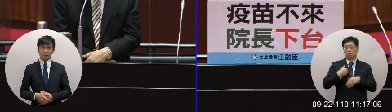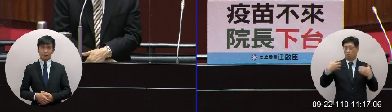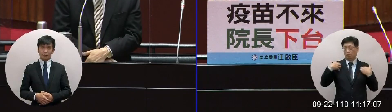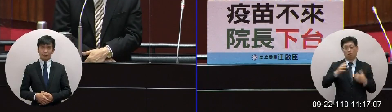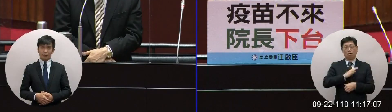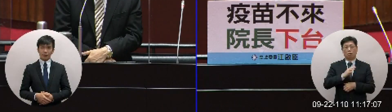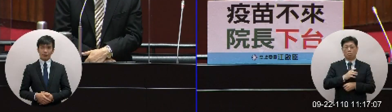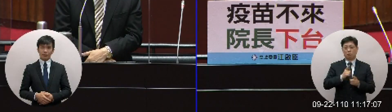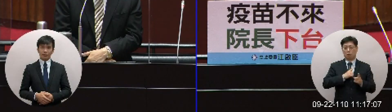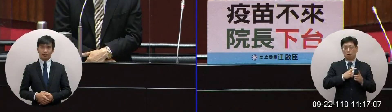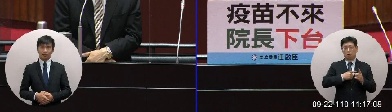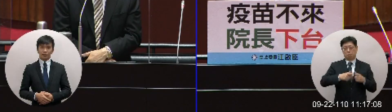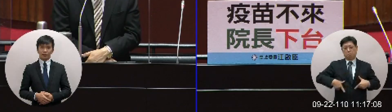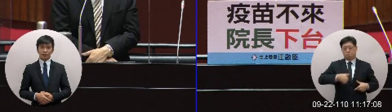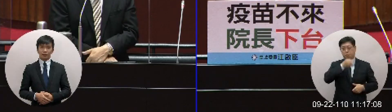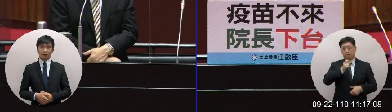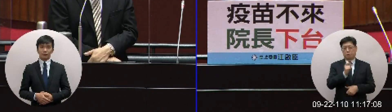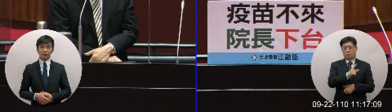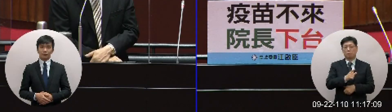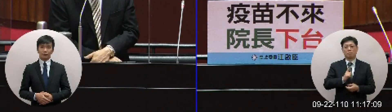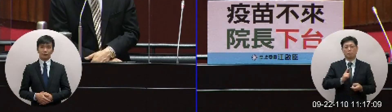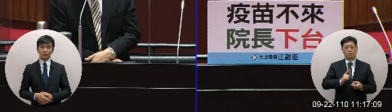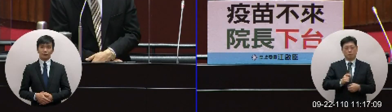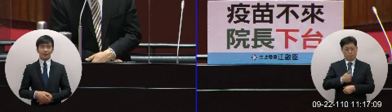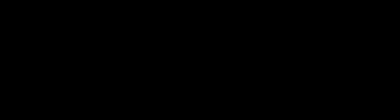啦我比你比較有政啦我來講啦您好謝謝